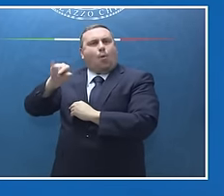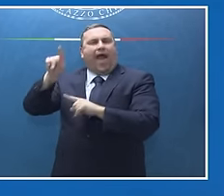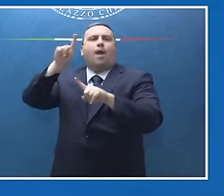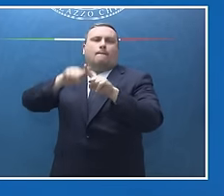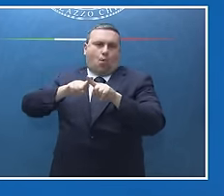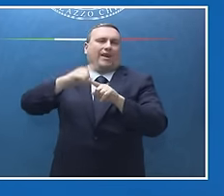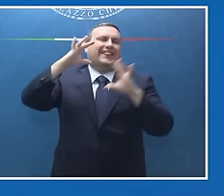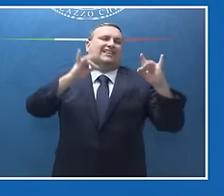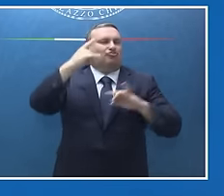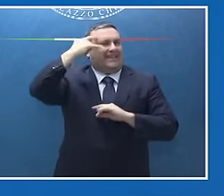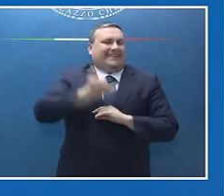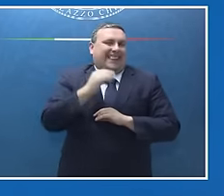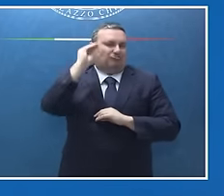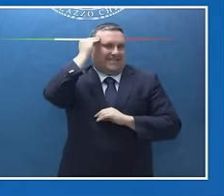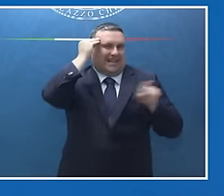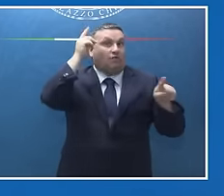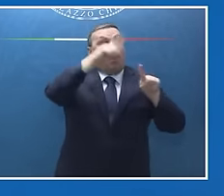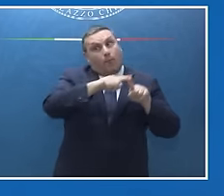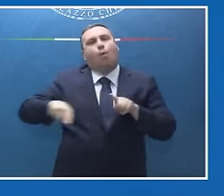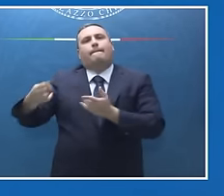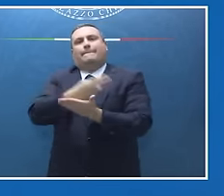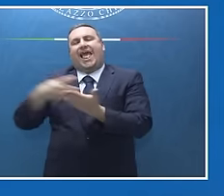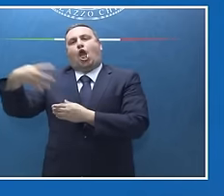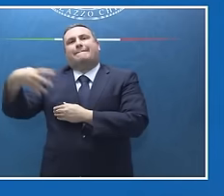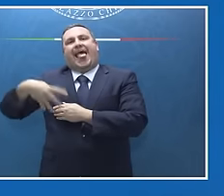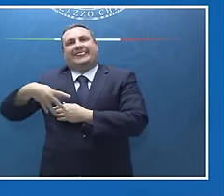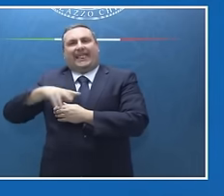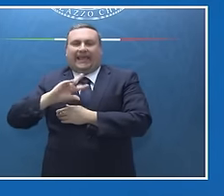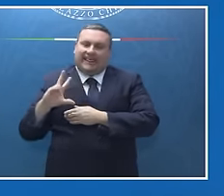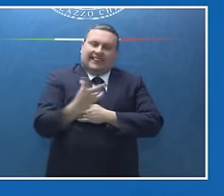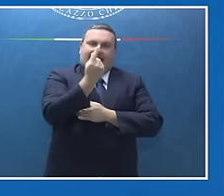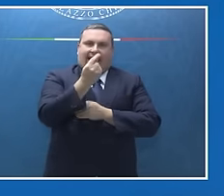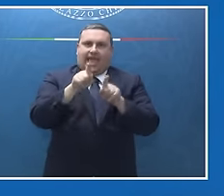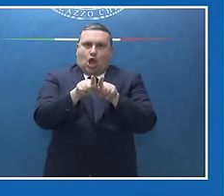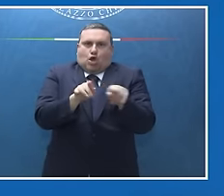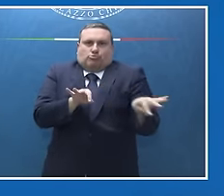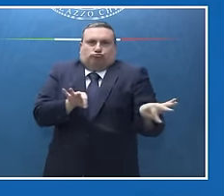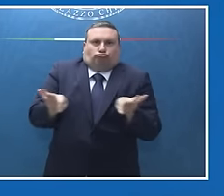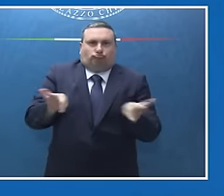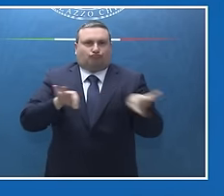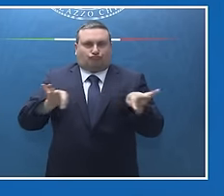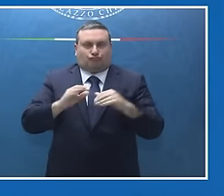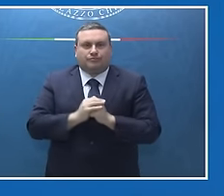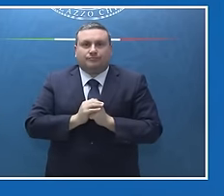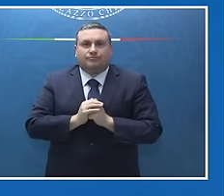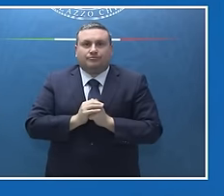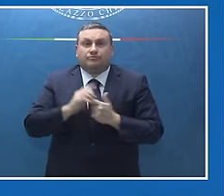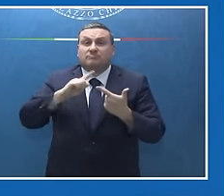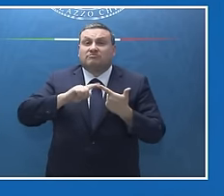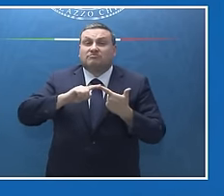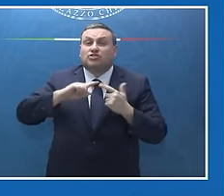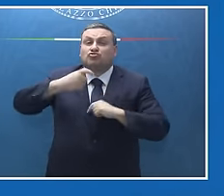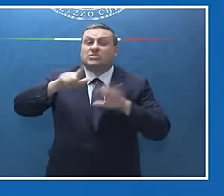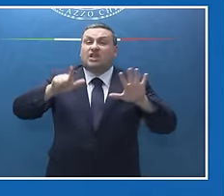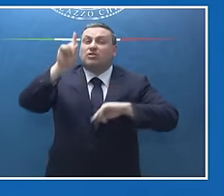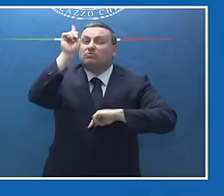sempre ovviamente anche al Piano Mattei. Molto importante anche l'impegno del G7 per aumentare la partecipazione